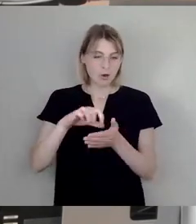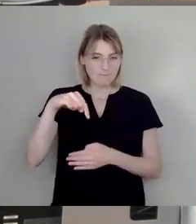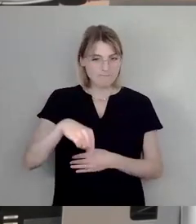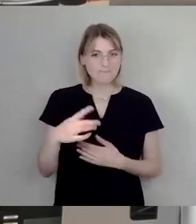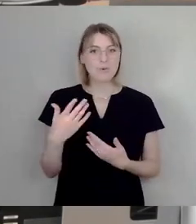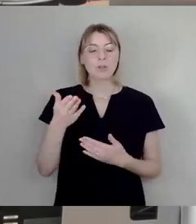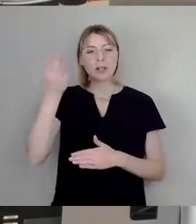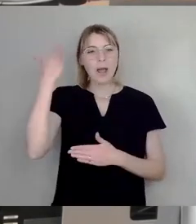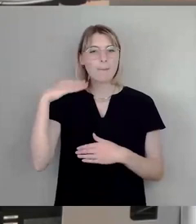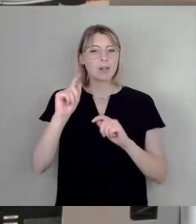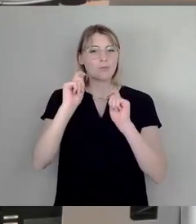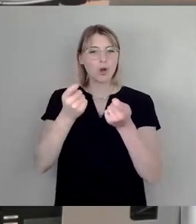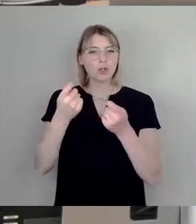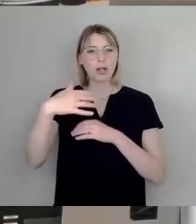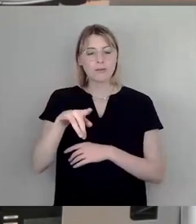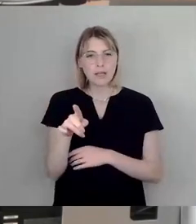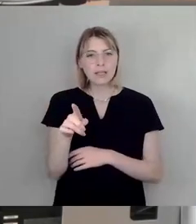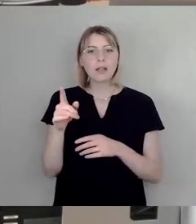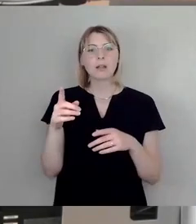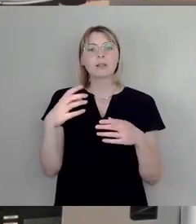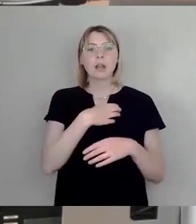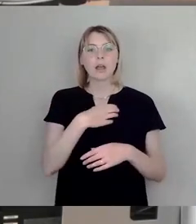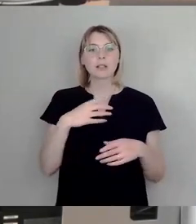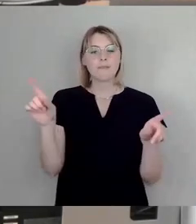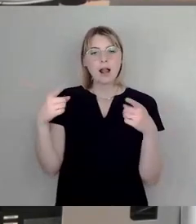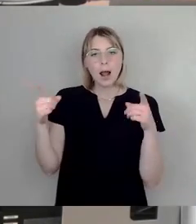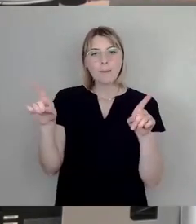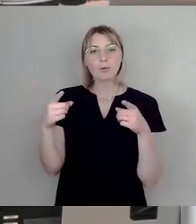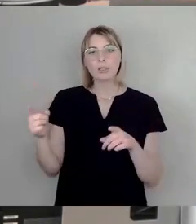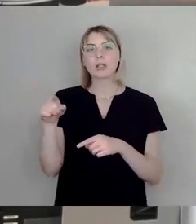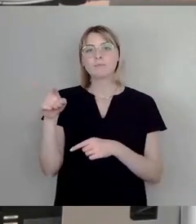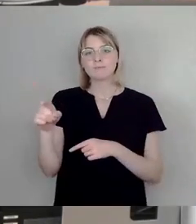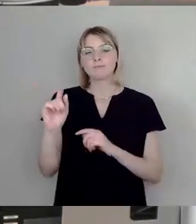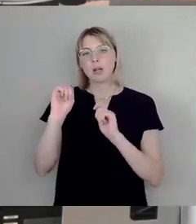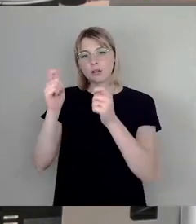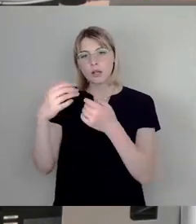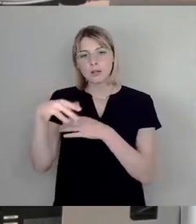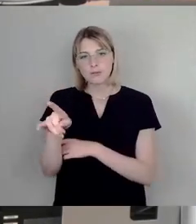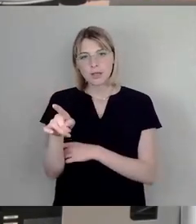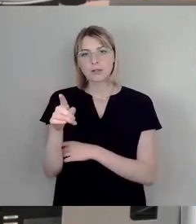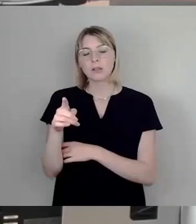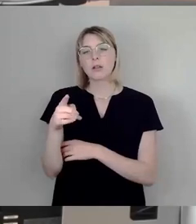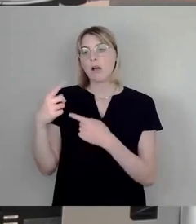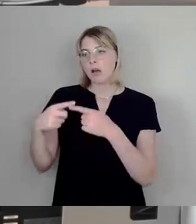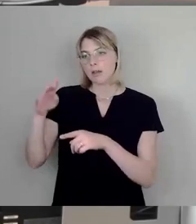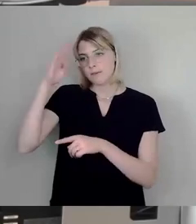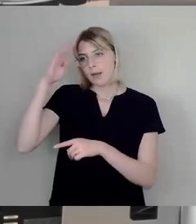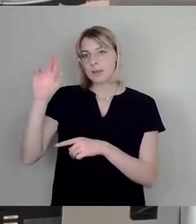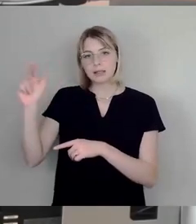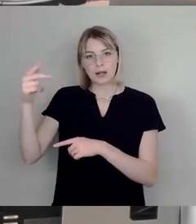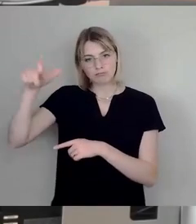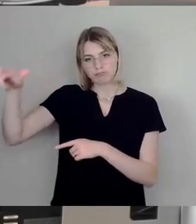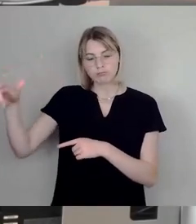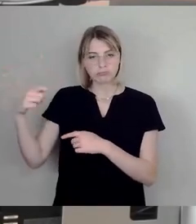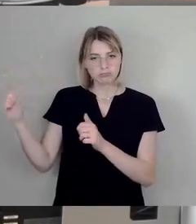haben zwischen Dresdner Philharmonie, den städtischen Partnern, den Musikverspielen, Fremden, Dritten, den Einmietern, aber vor allem auch der städtischen